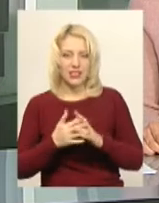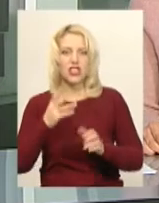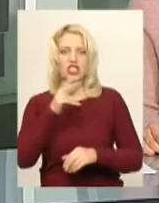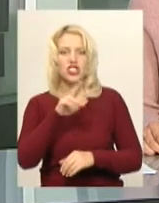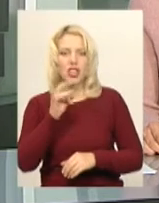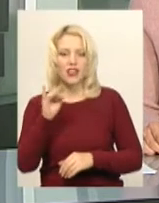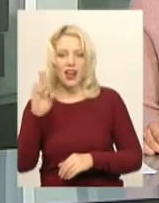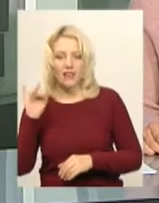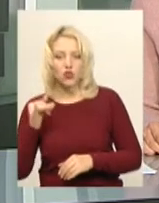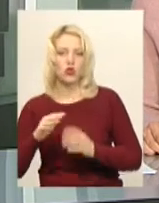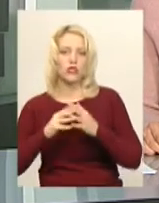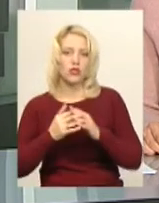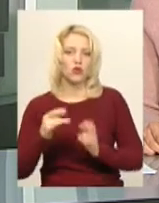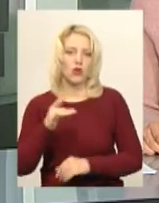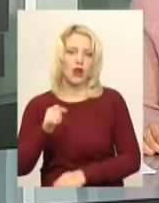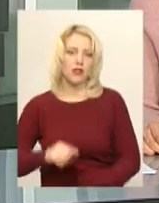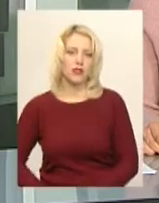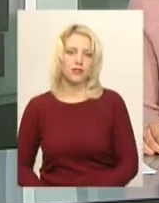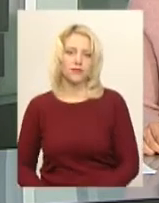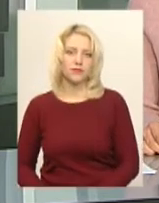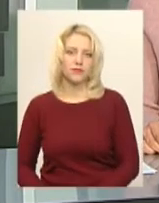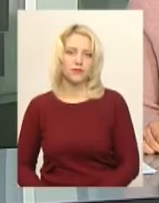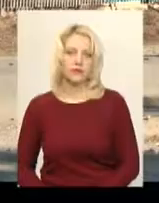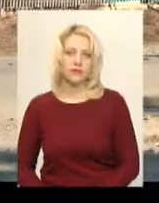сільської ради. Світлана Порубок продовжить тему.